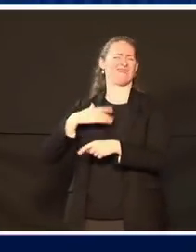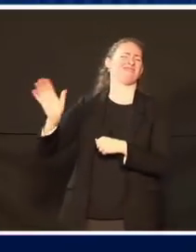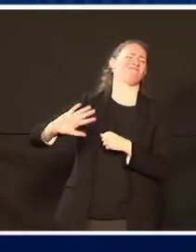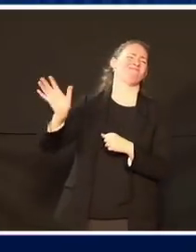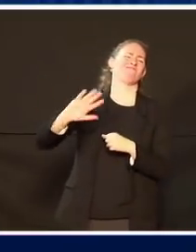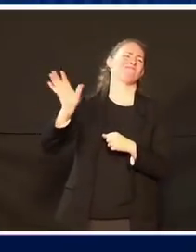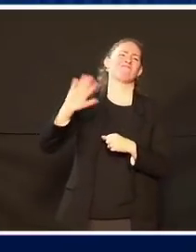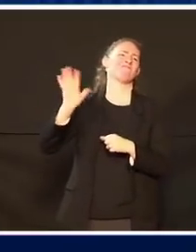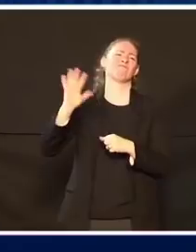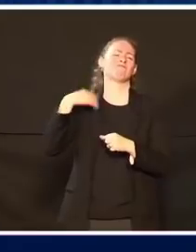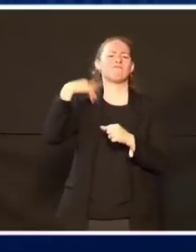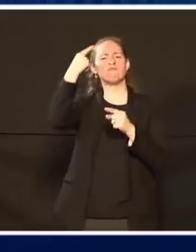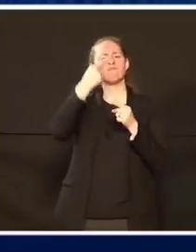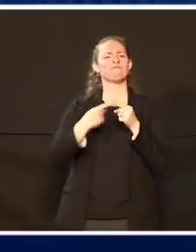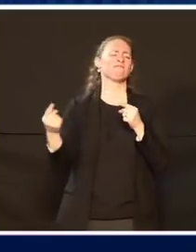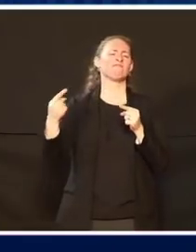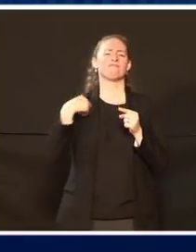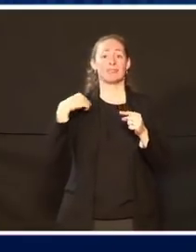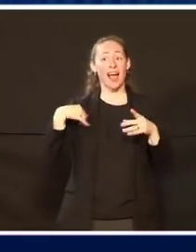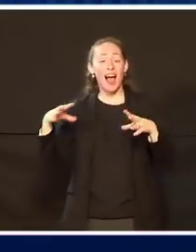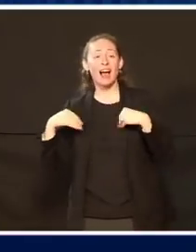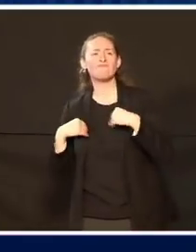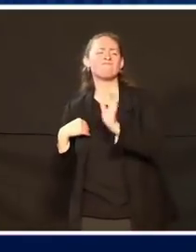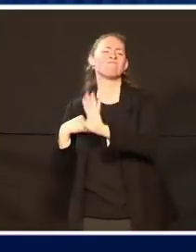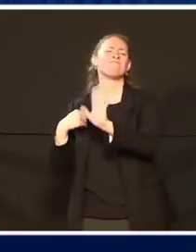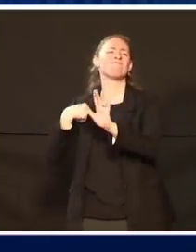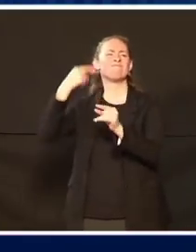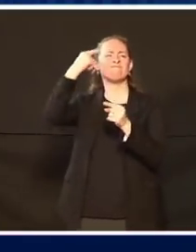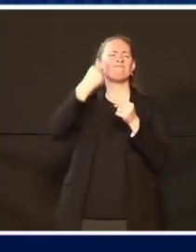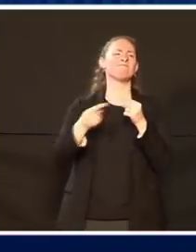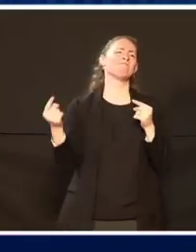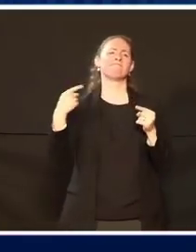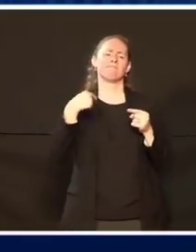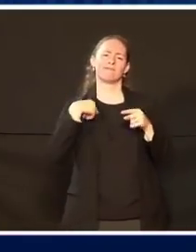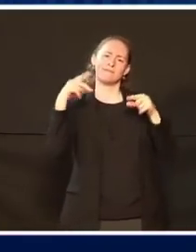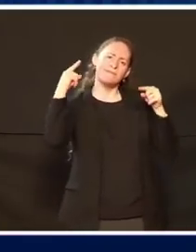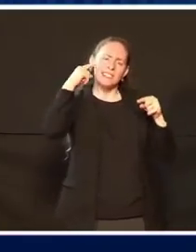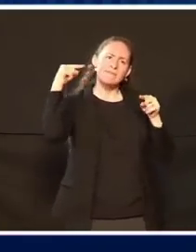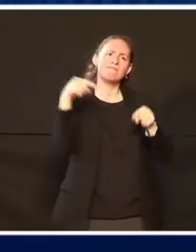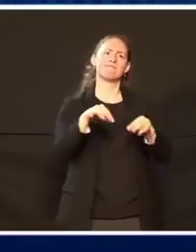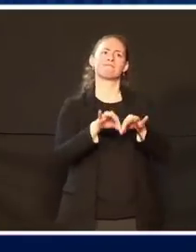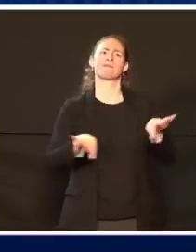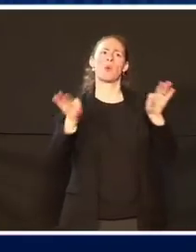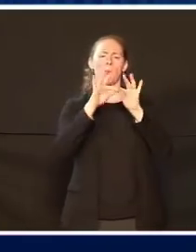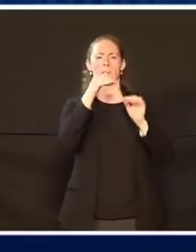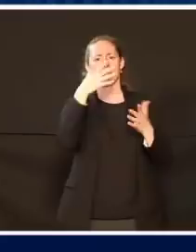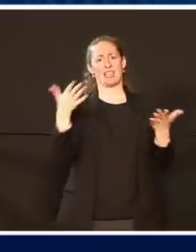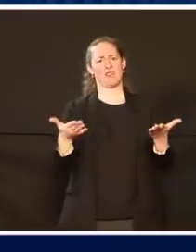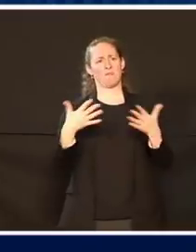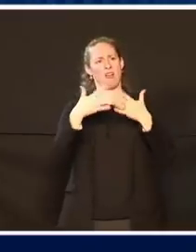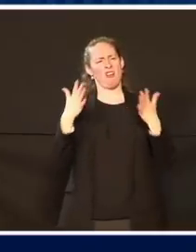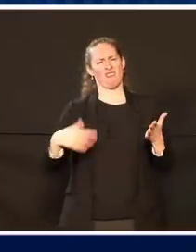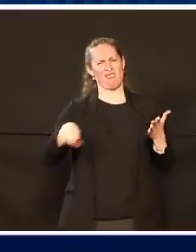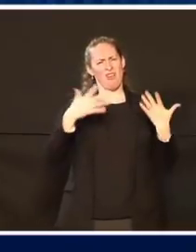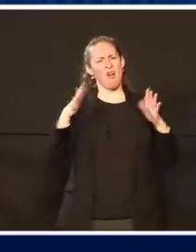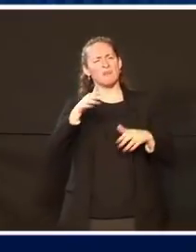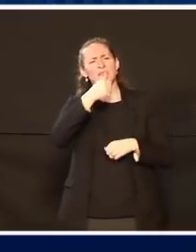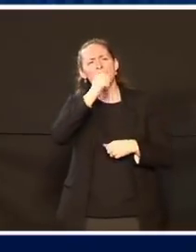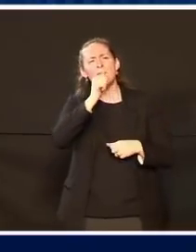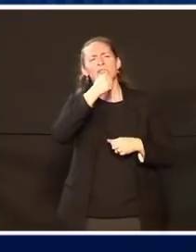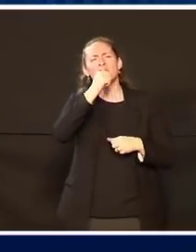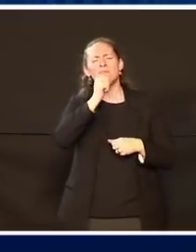Eine Nation, die bereits gelitten hat, schon so lange durch diese Pandemie und diese Wirtschaftskrise.